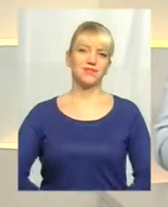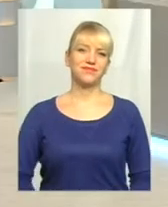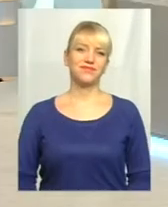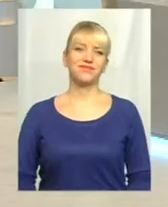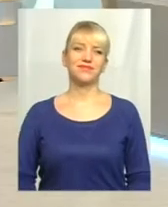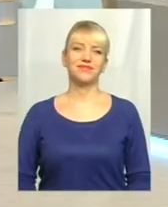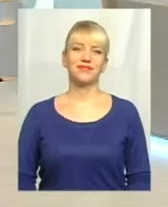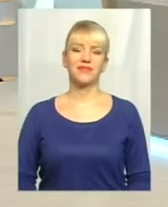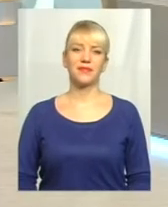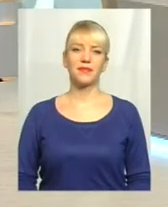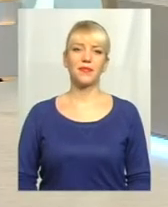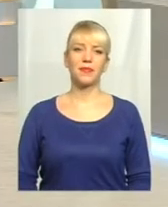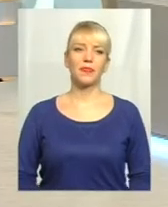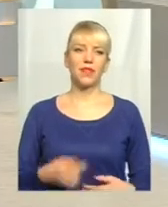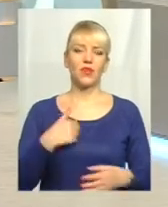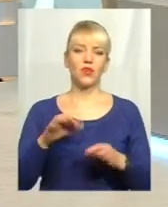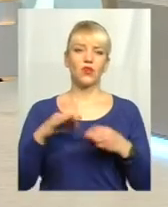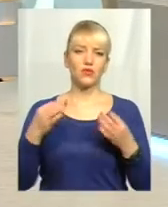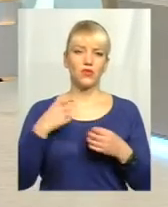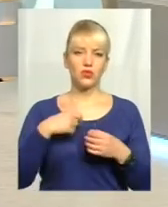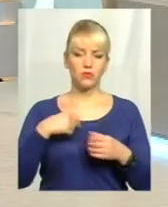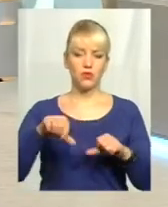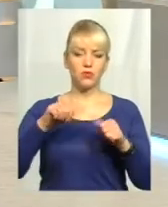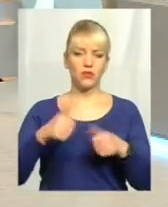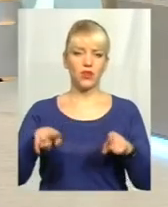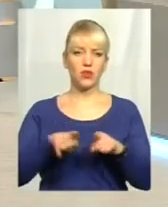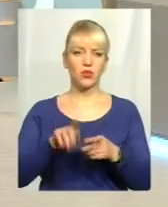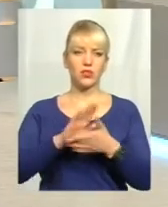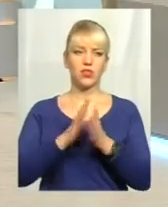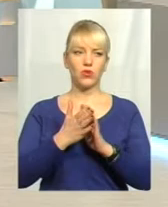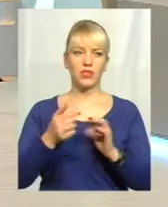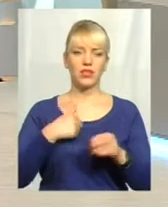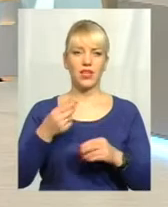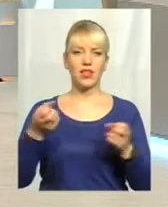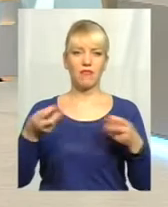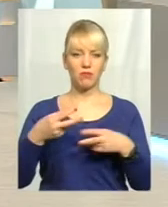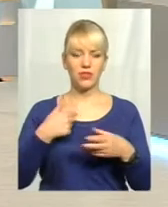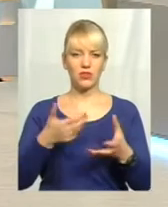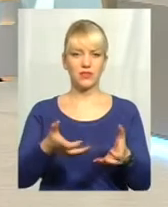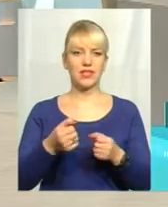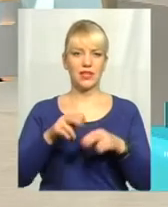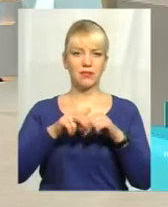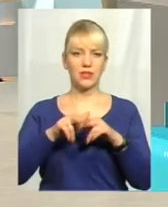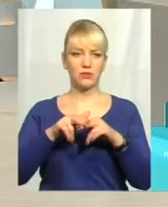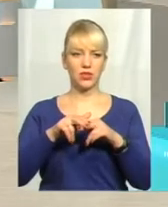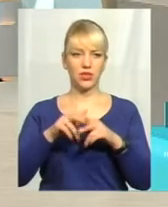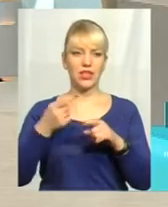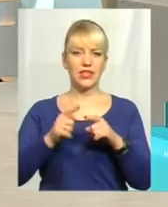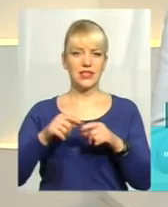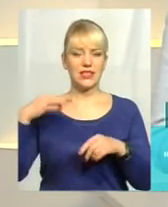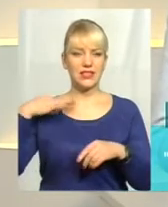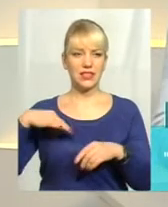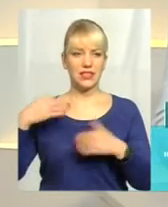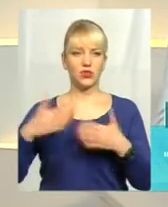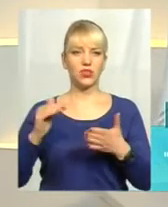Пані Лілія, дозволю собі одразу змоделювати таку ситуацію. Для цього навмисне прихопила паспорти. Це сина,